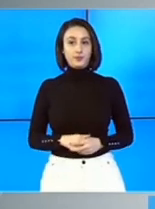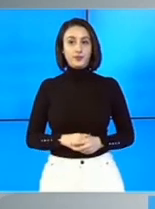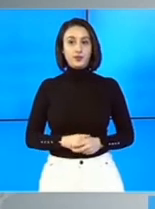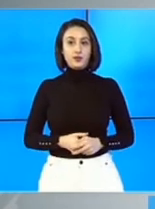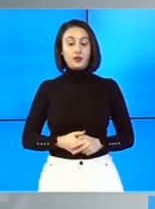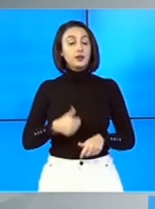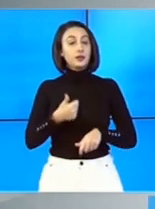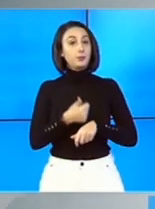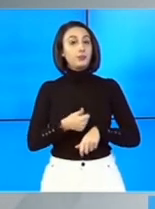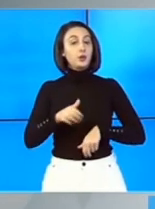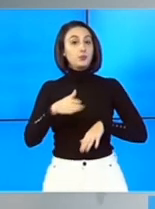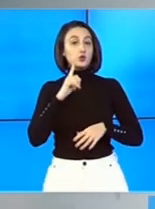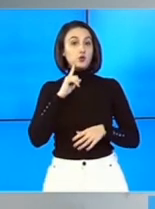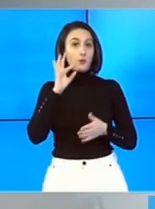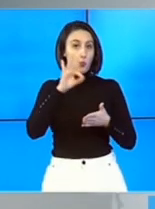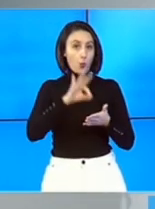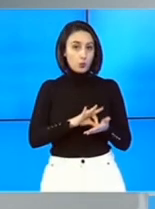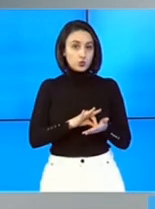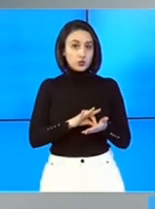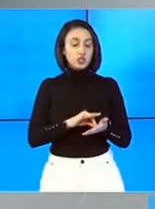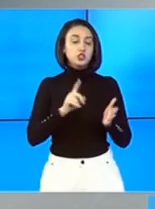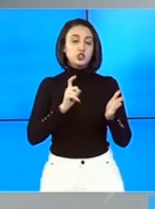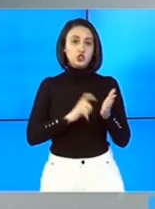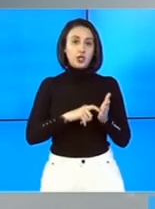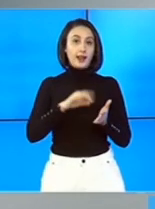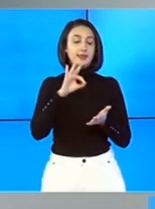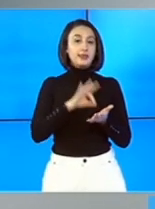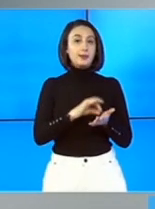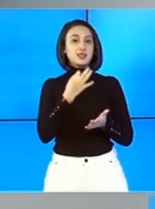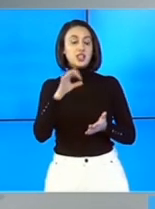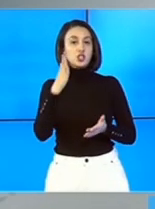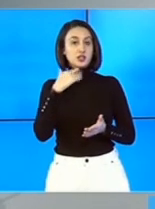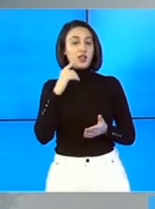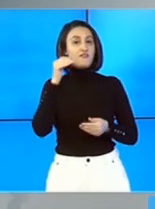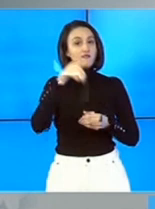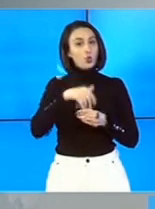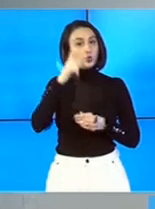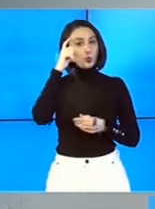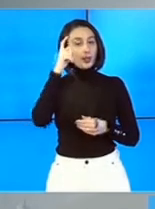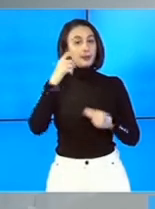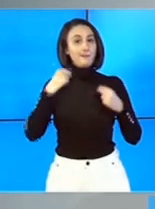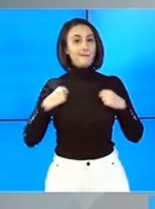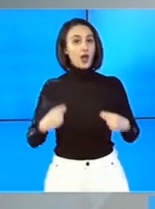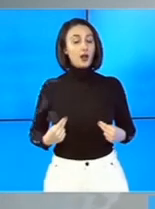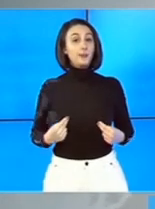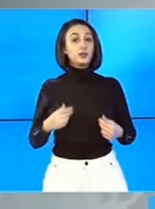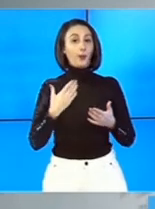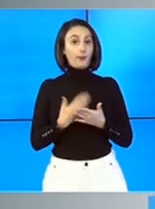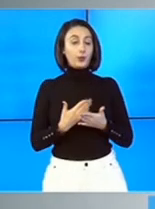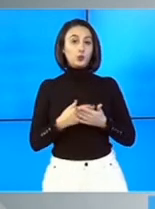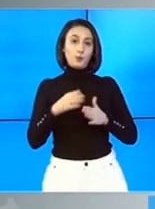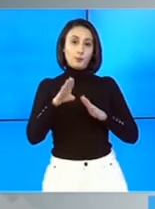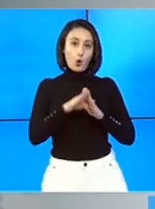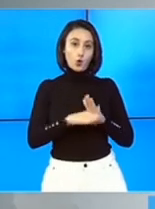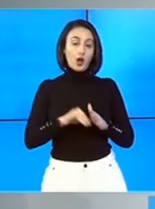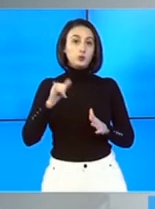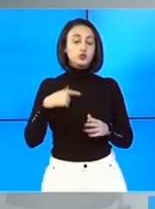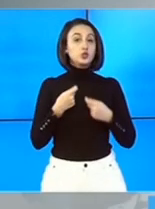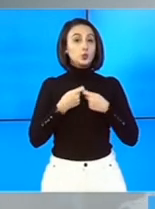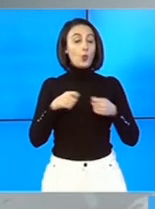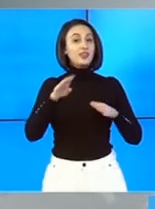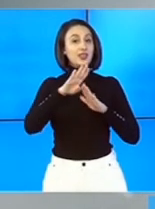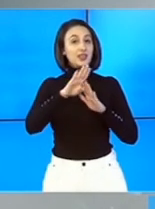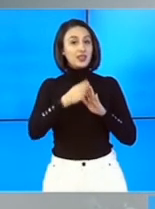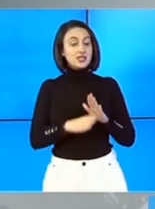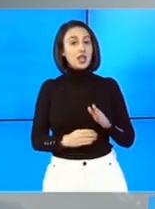Premierul desemnat va cere în termen de 10 zile votul de încredere al Parlamentului asupra programului și a întregii